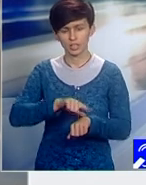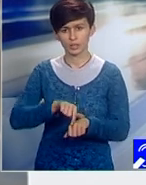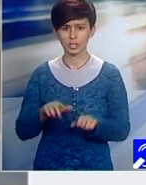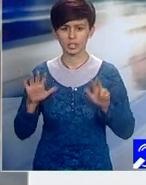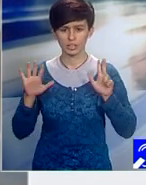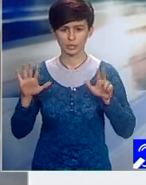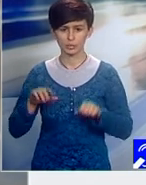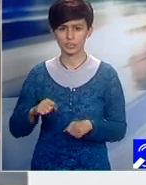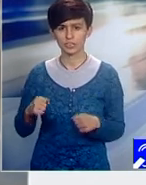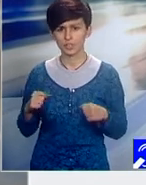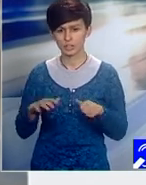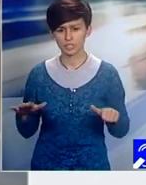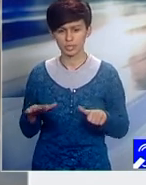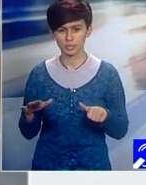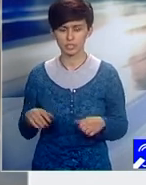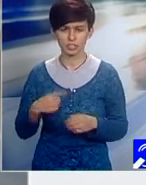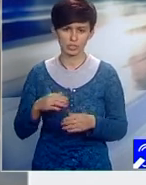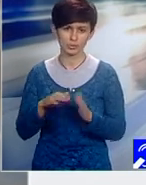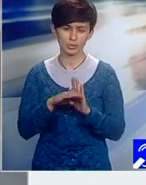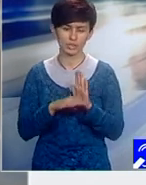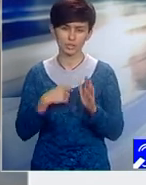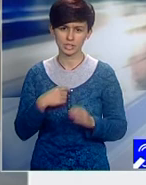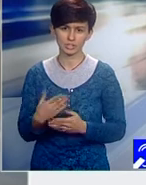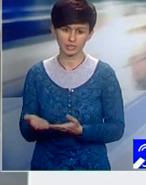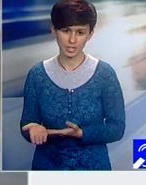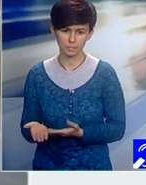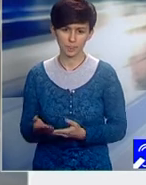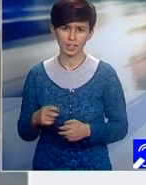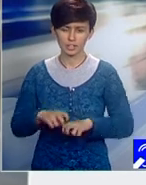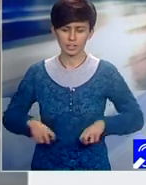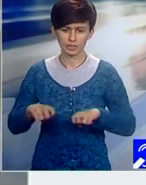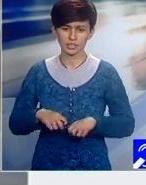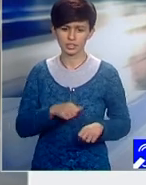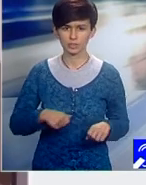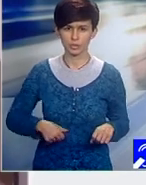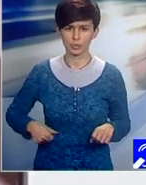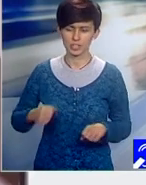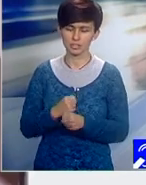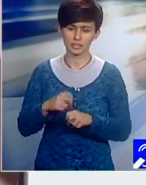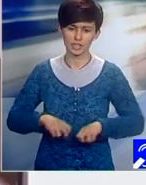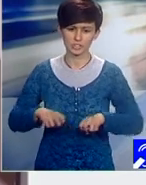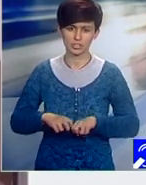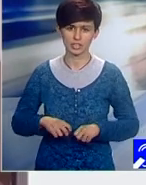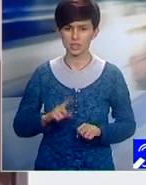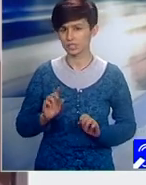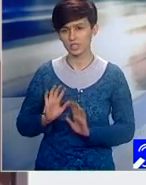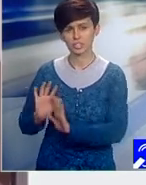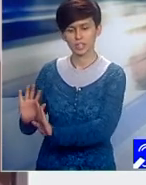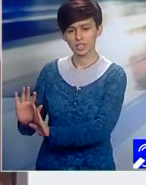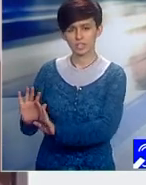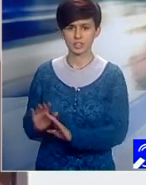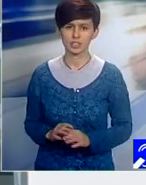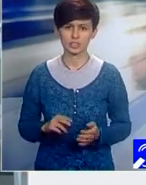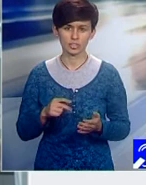De-abia după program va avea voie să acorde consultații, să opereze, să predea or să facă cercetare. Altfel și-ar neglija atribuțiile de manager,